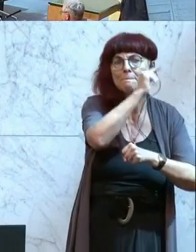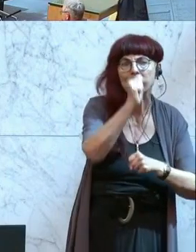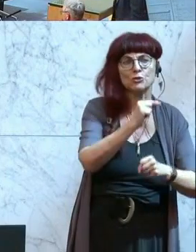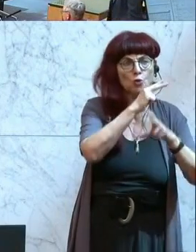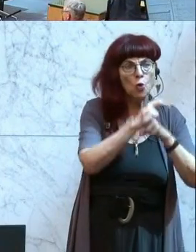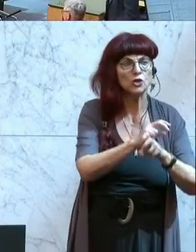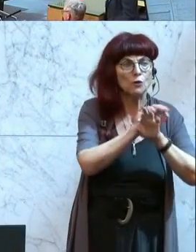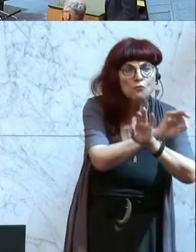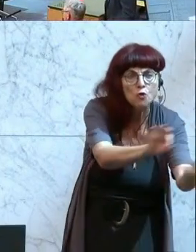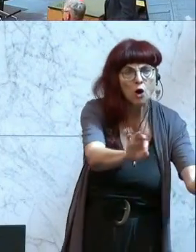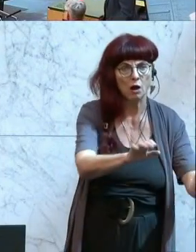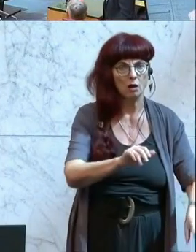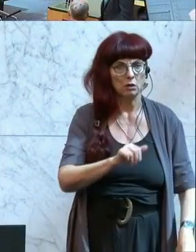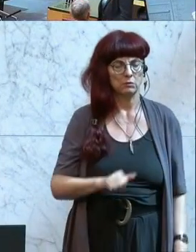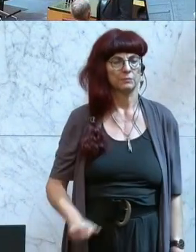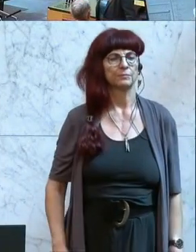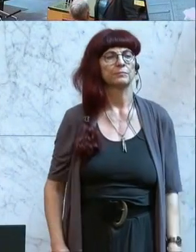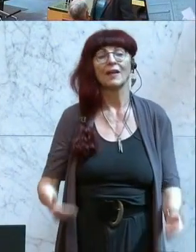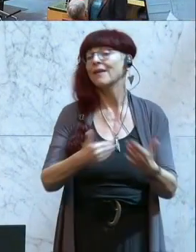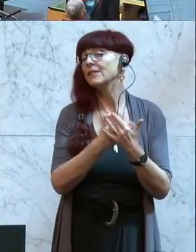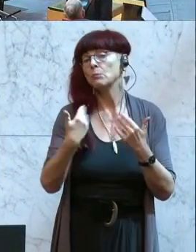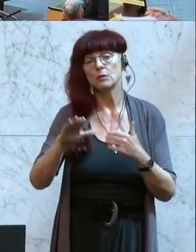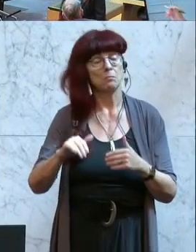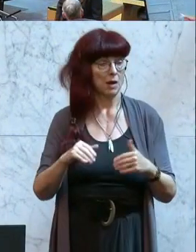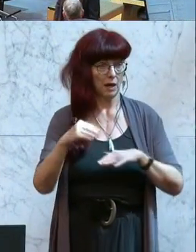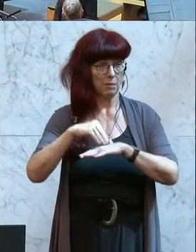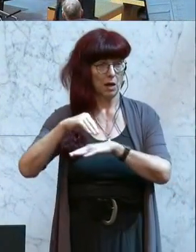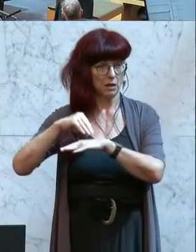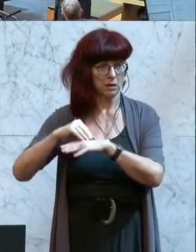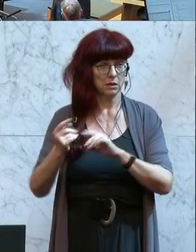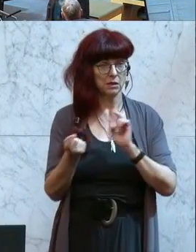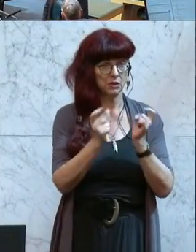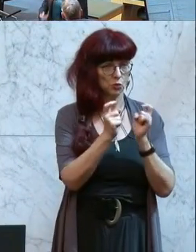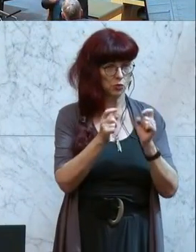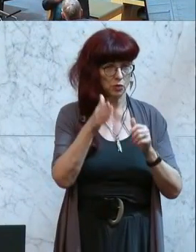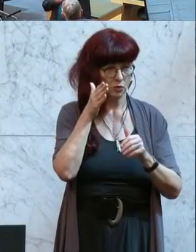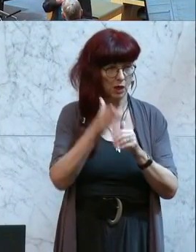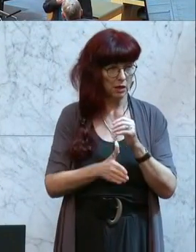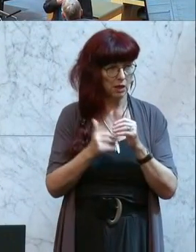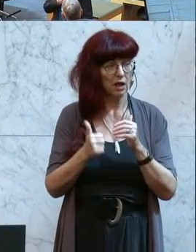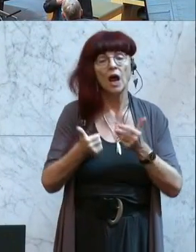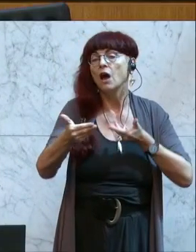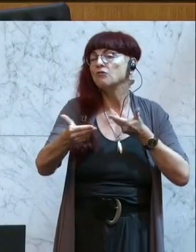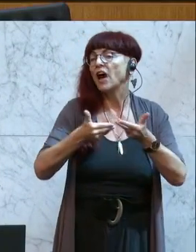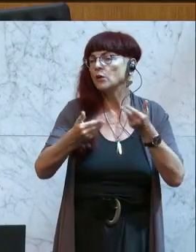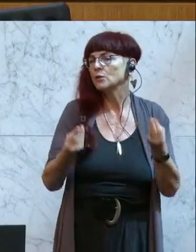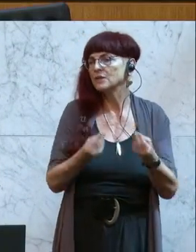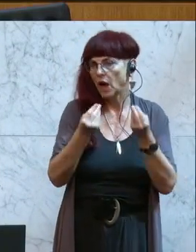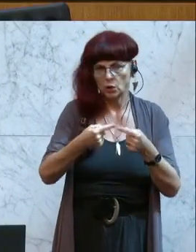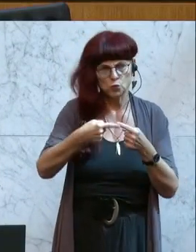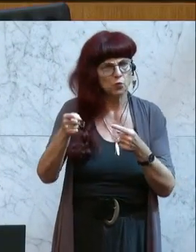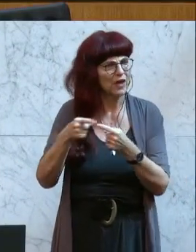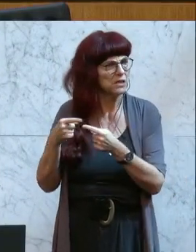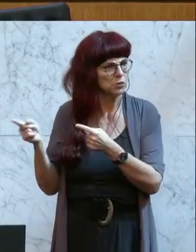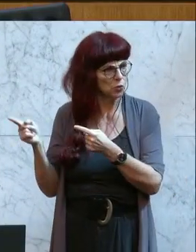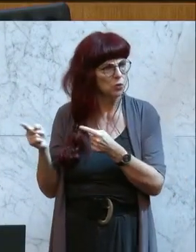Die NEOS-Abgeordnete Karin Doppelbauer war die letzte Rednerin der Aktuellen Stunde, zu der ihre